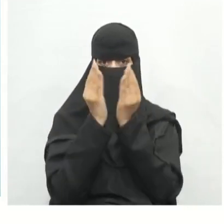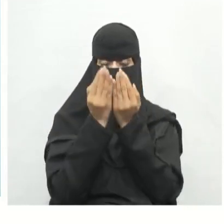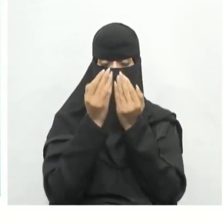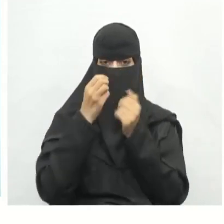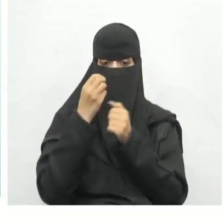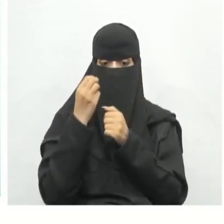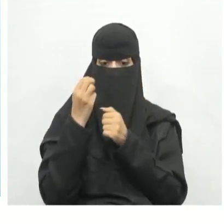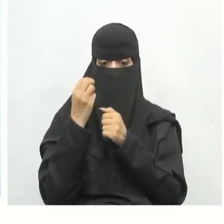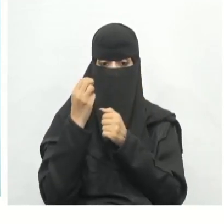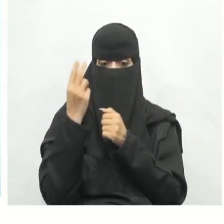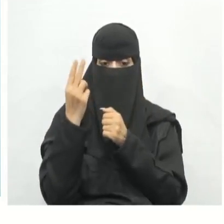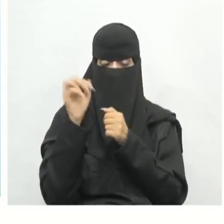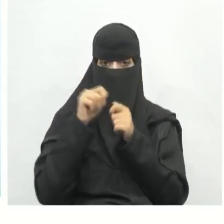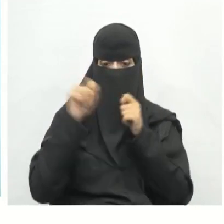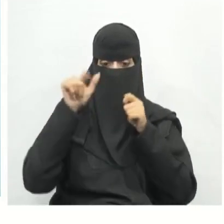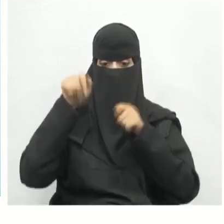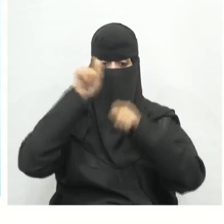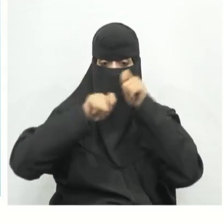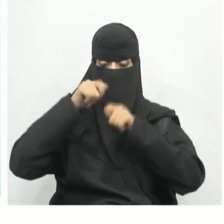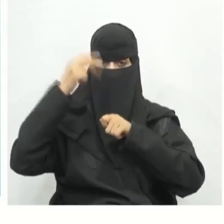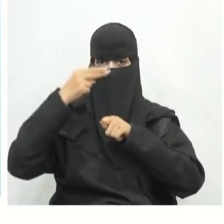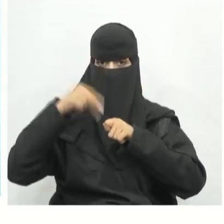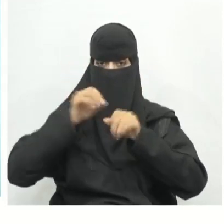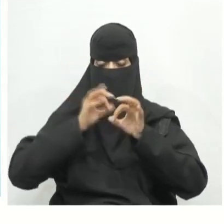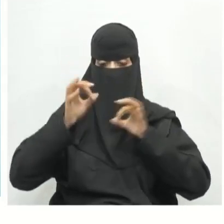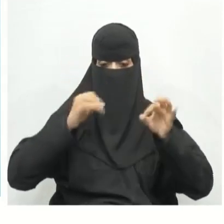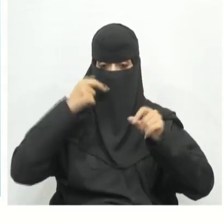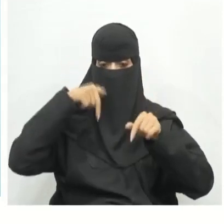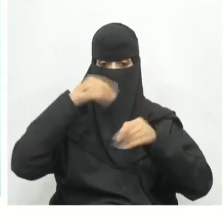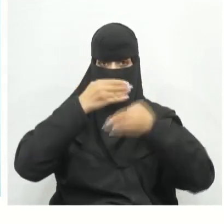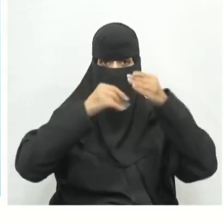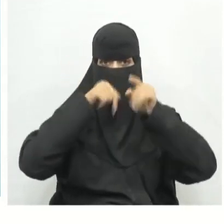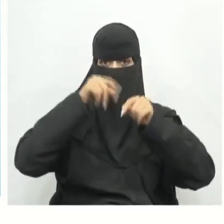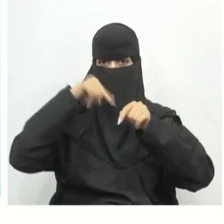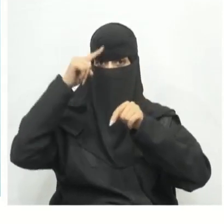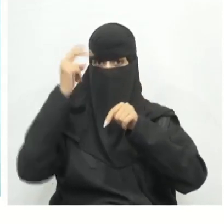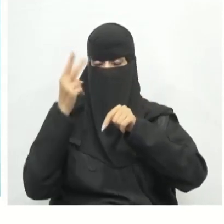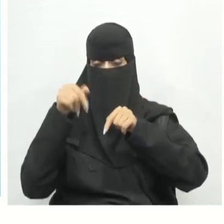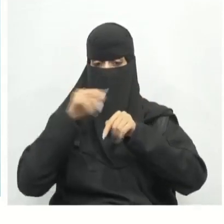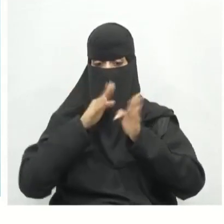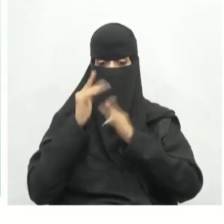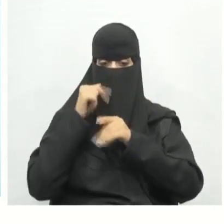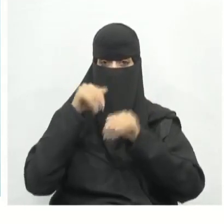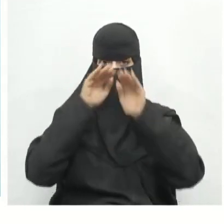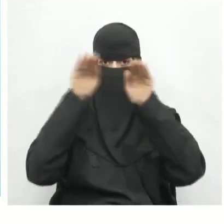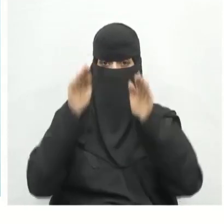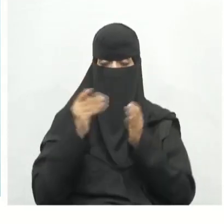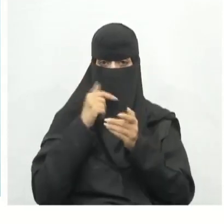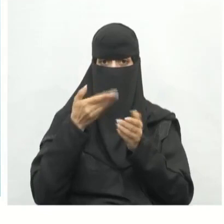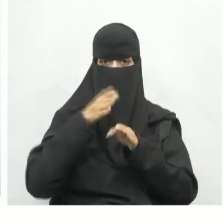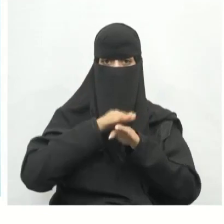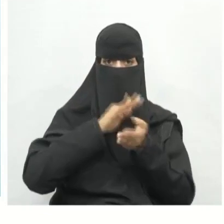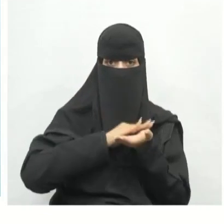الأبعاد ويتضمن العملية الأساسية في الرسم التخطيطي إنشاء تمثيل ثلاثي الأبعاد لمجسم على سطح